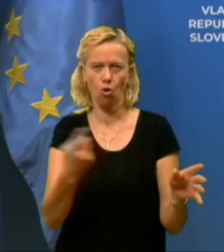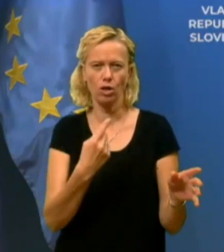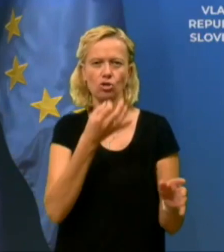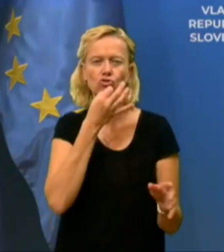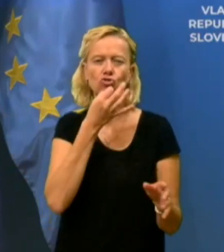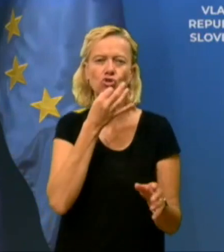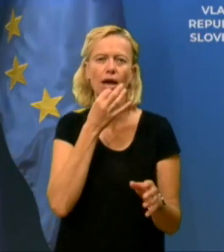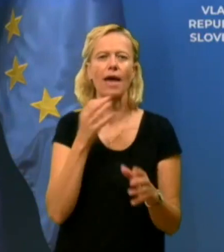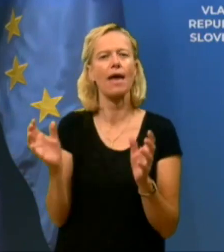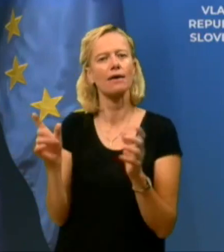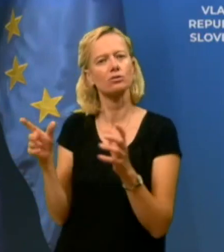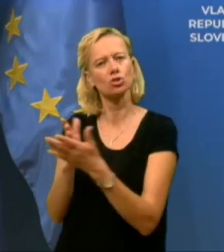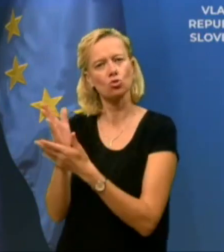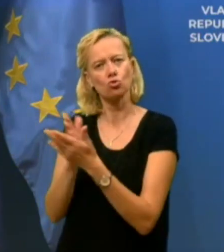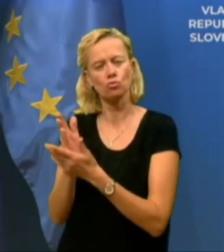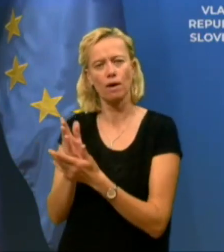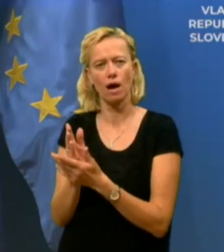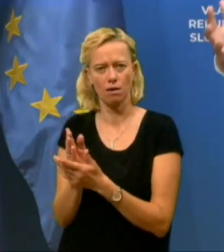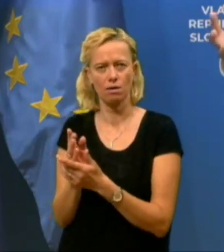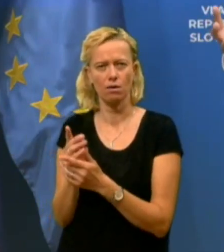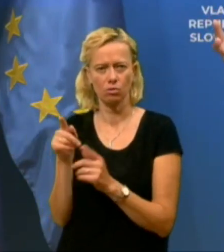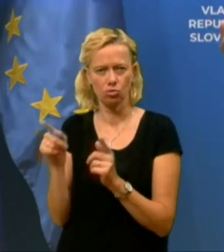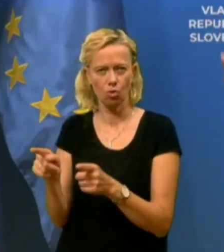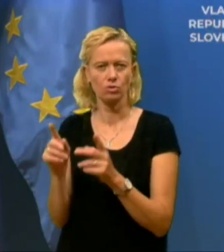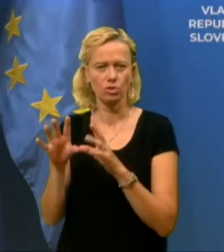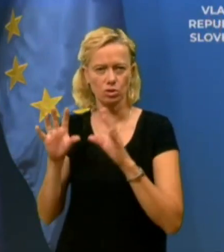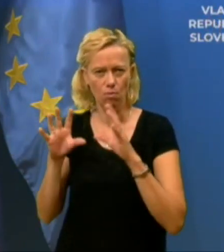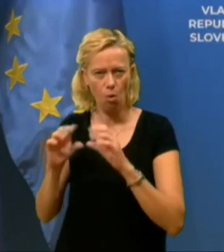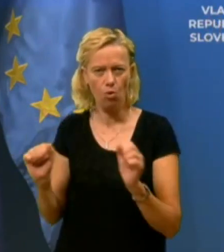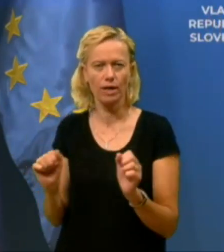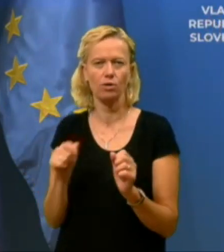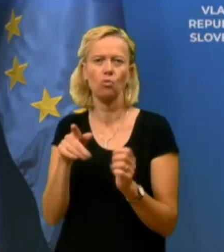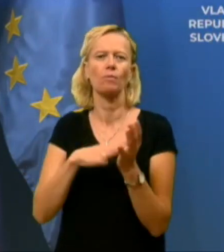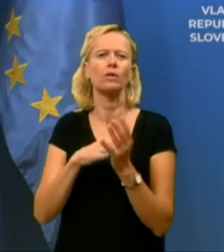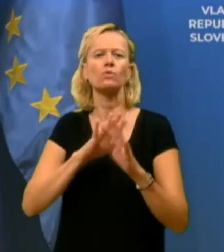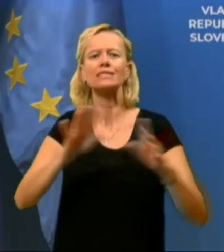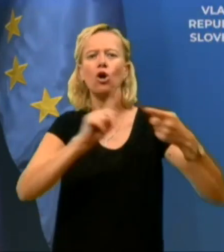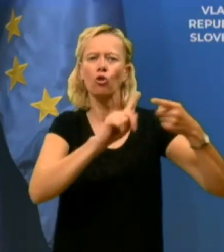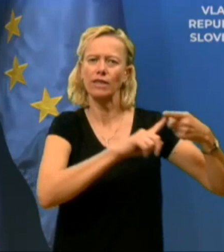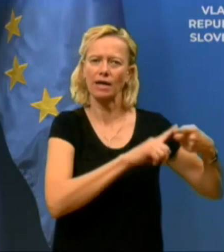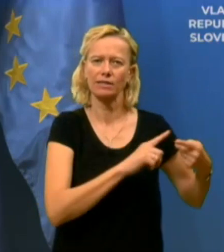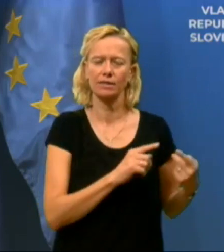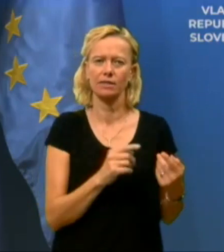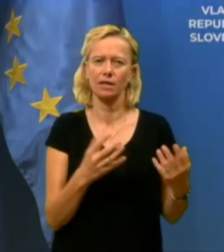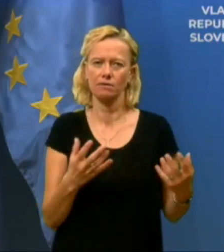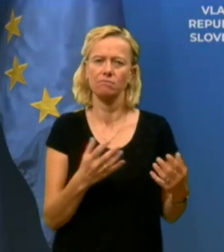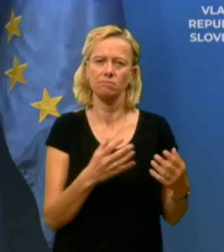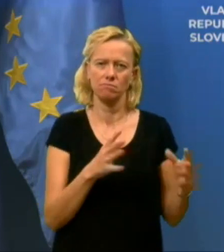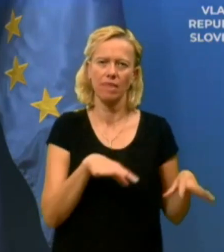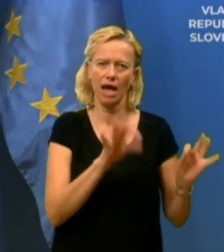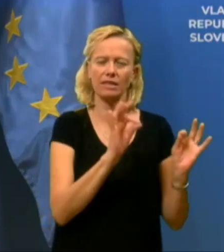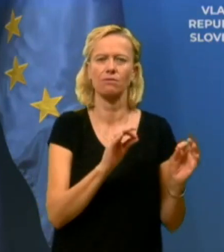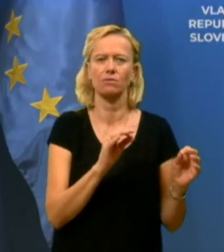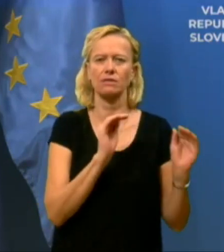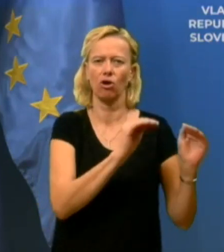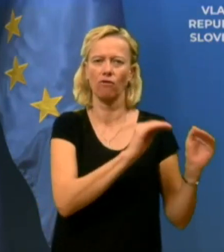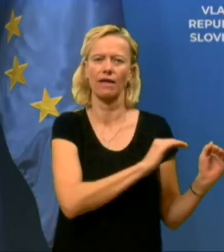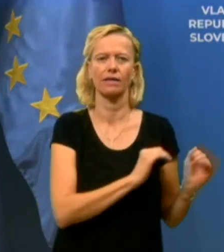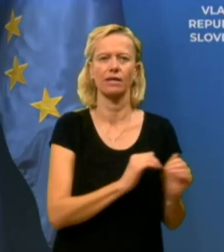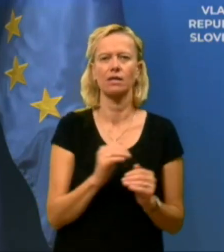število, kaj pomeni? Da so vse vsi tisti kontakti najdeni in zavarovani. Kaj dodatno pomeni? Če se držimo